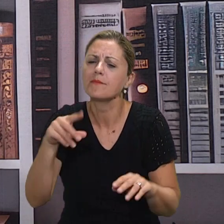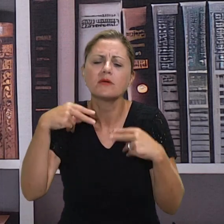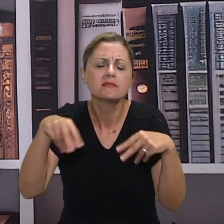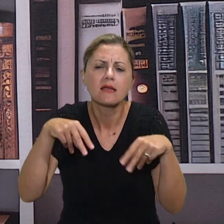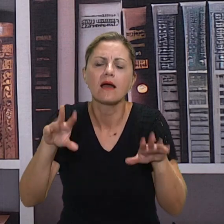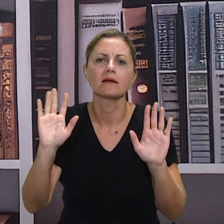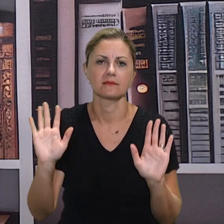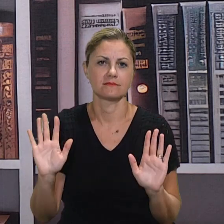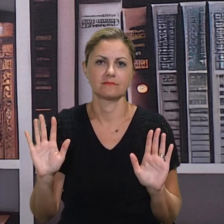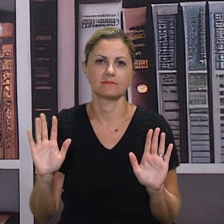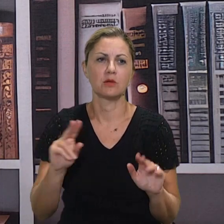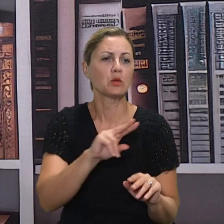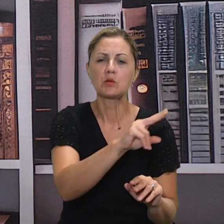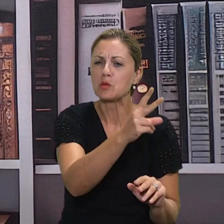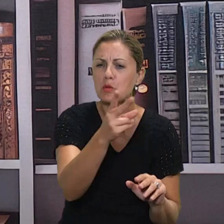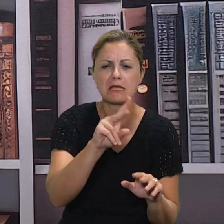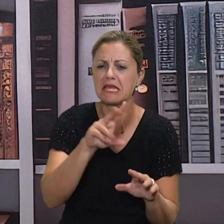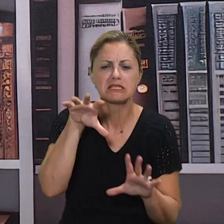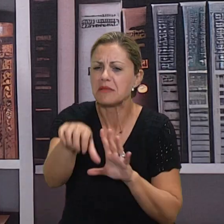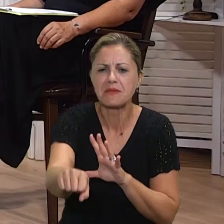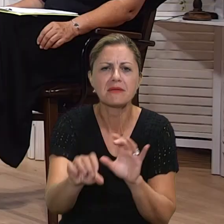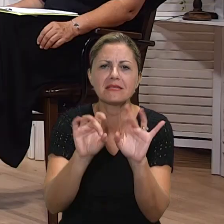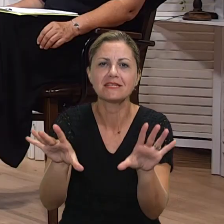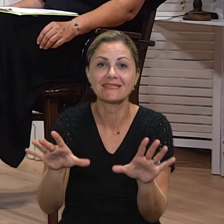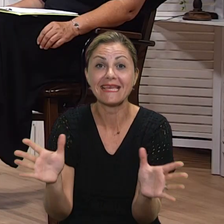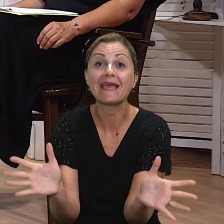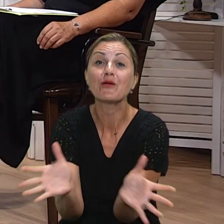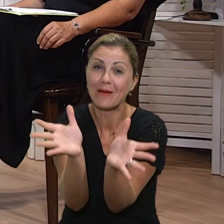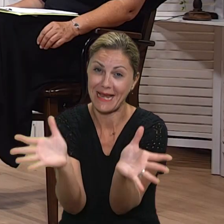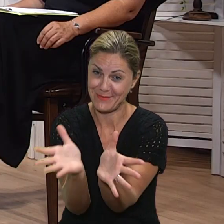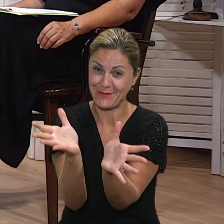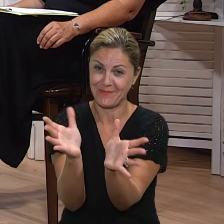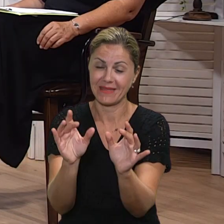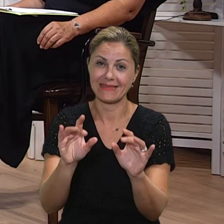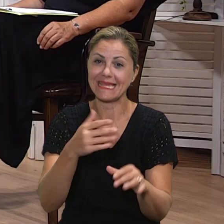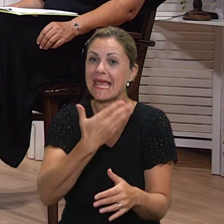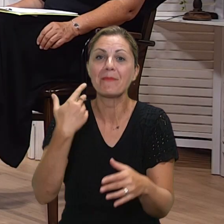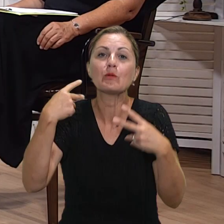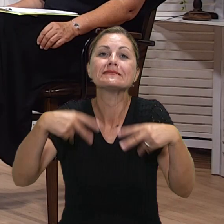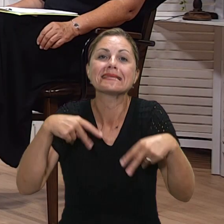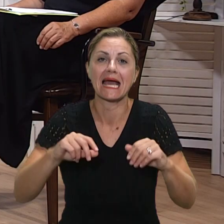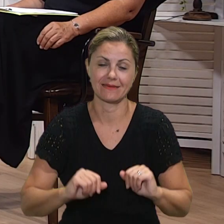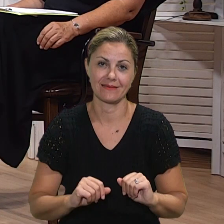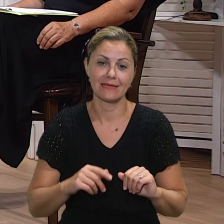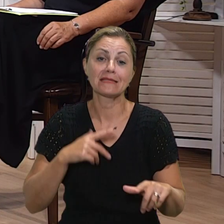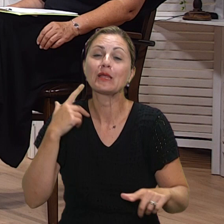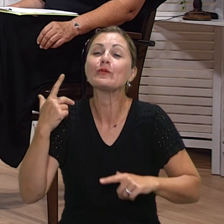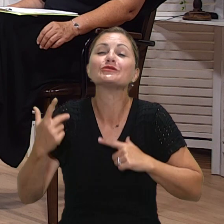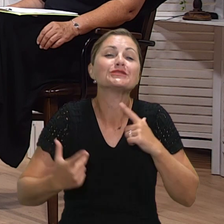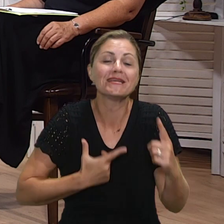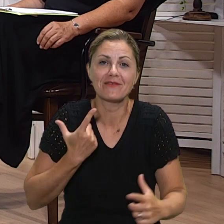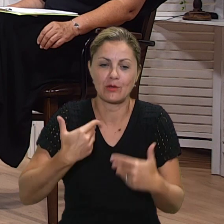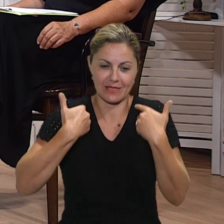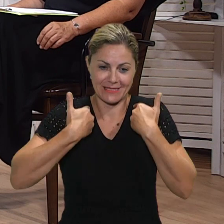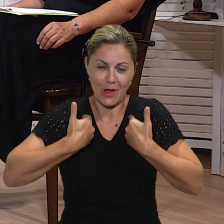da si nešto pogriješio ili pogriješila. Tako da ih potičem da bez straha izlaze na pozornicu, da uživaju u svakom